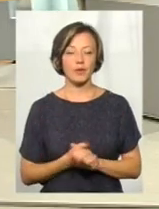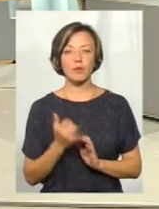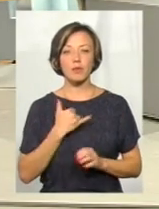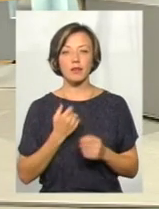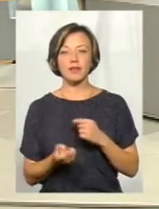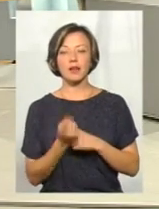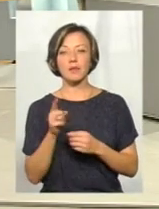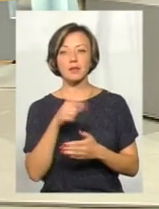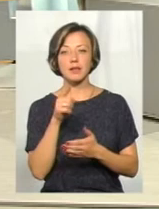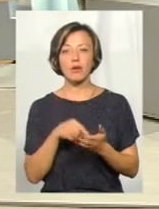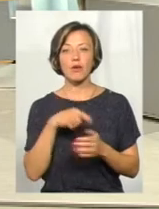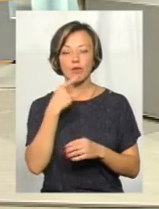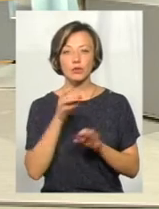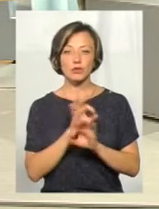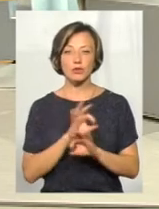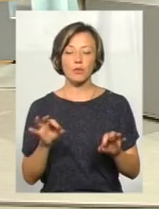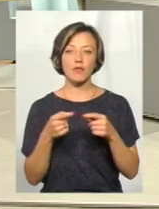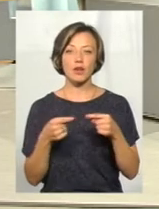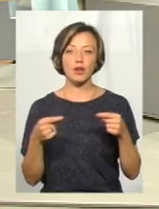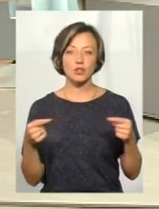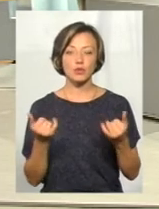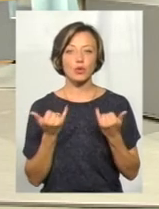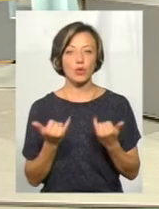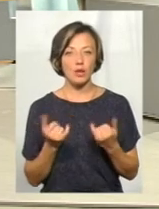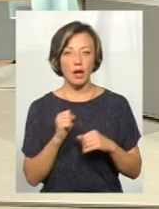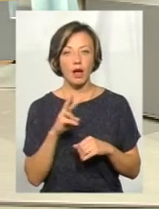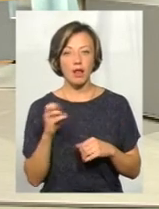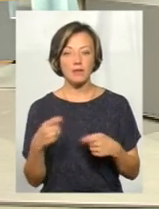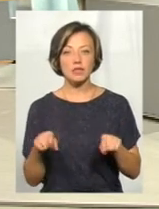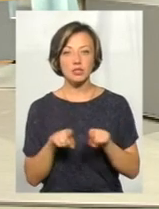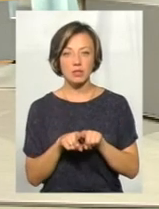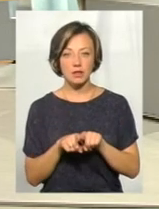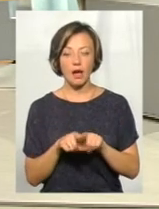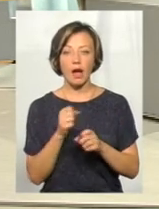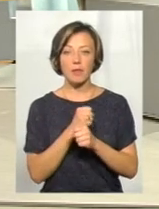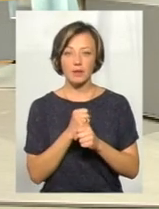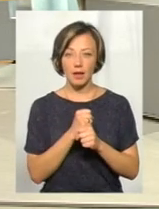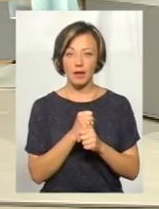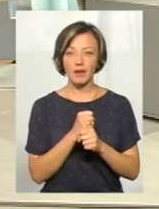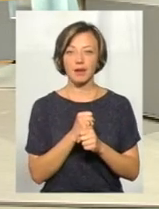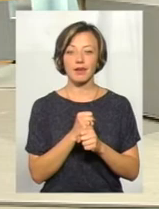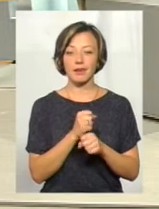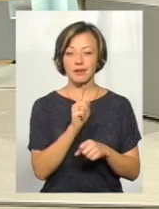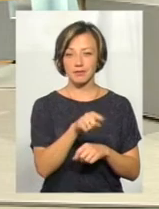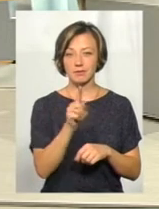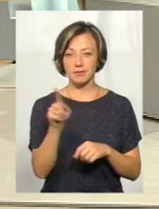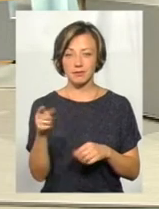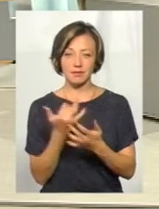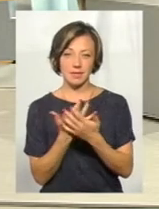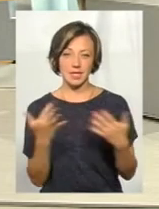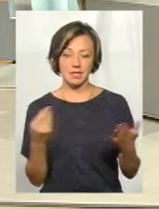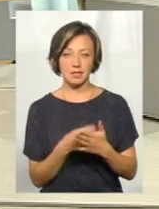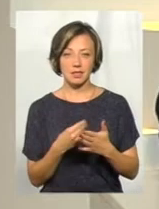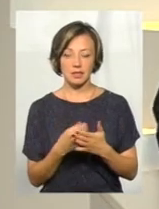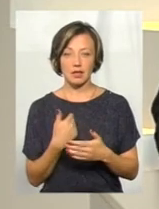питання виникає. Ми з вами говоримо такі чудові речі сьогодні. Але все ж таки з аптеки в аптеки ціни різняться. от якщо,